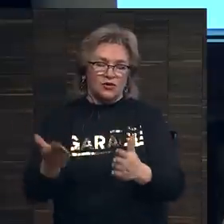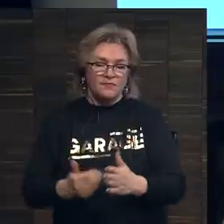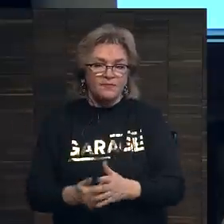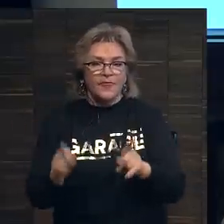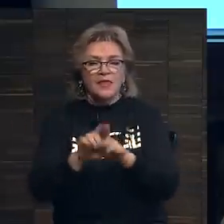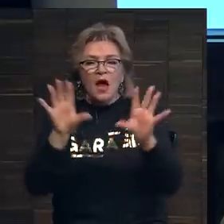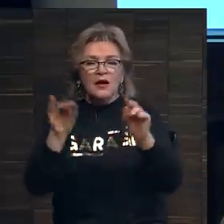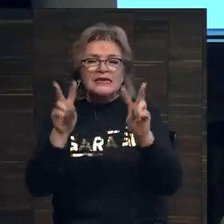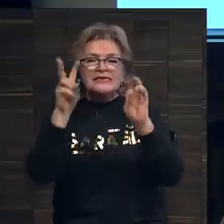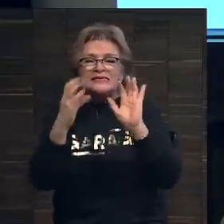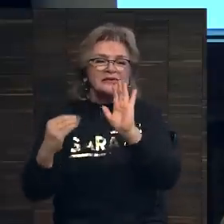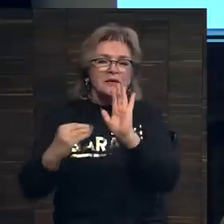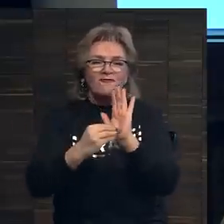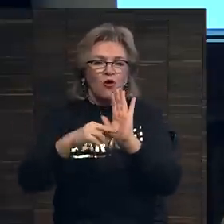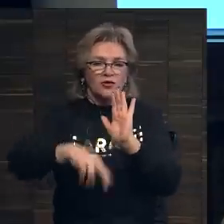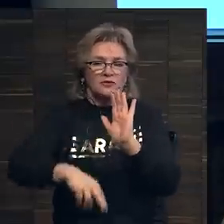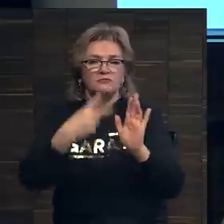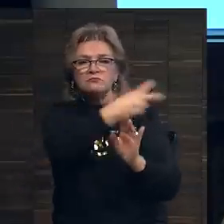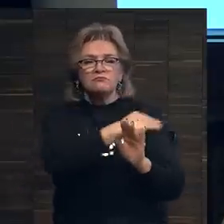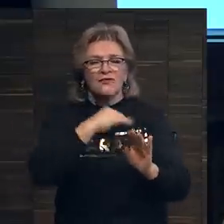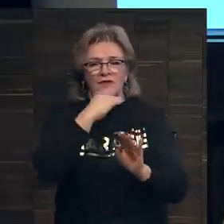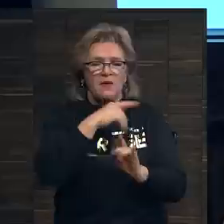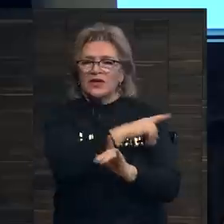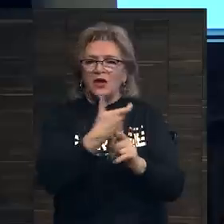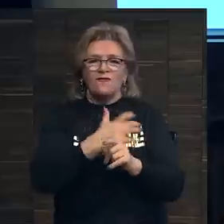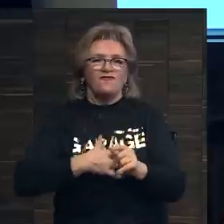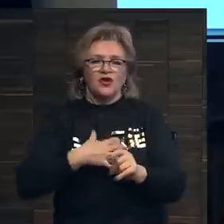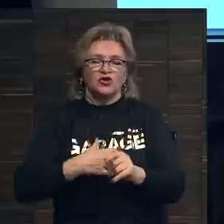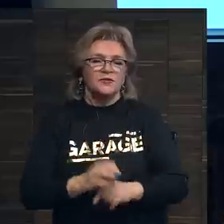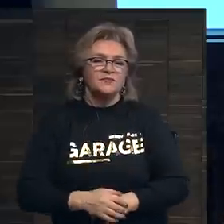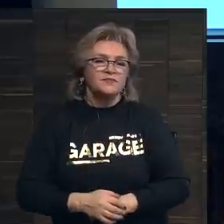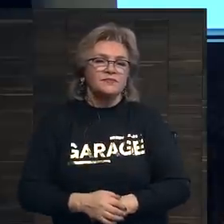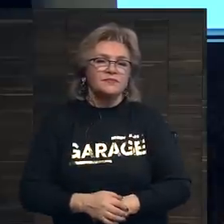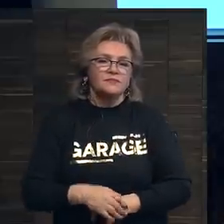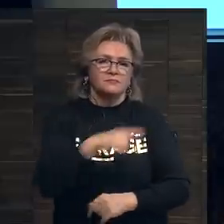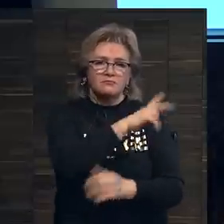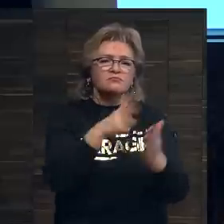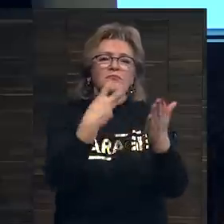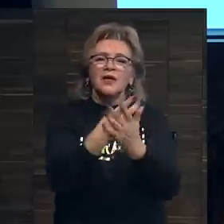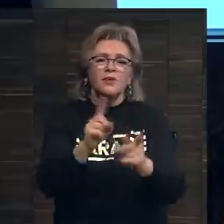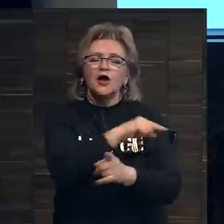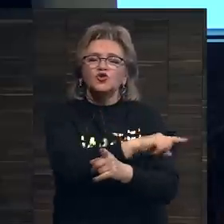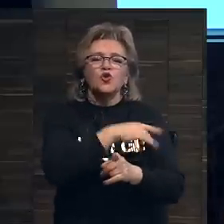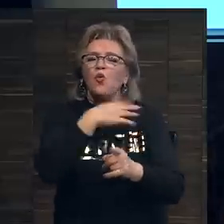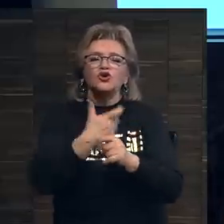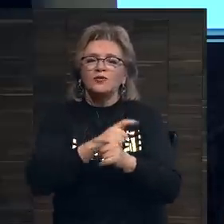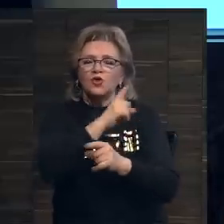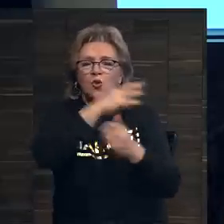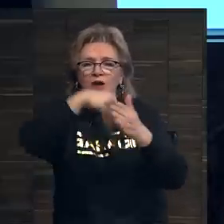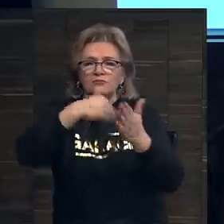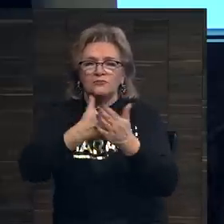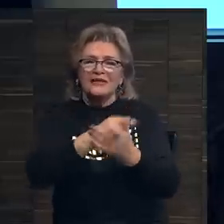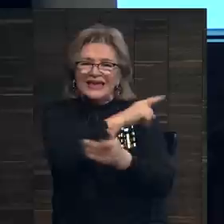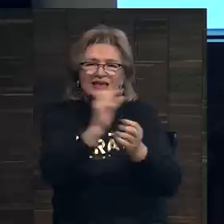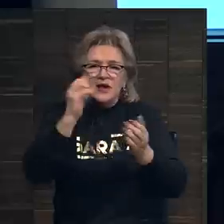Итак, символы в каталогах. Обращайте на их внимание, они важны. Я покажу вам, что они очень много говорят. Если вы видите